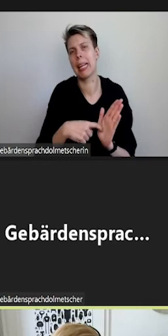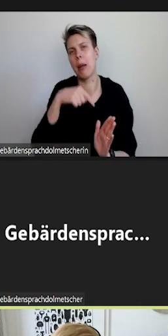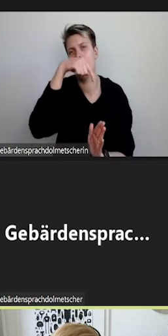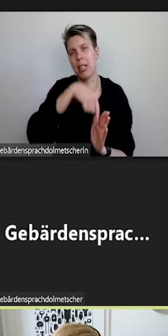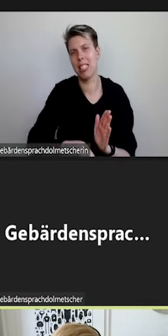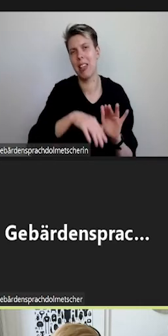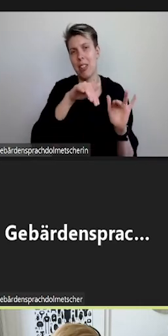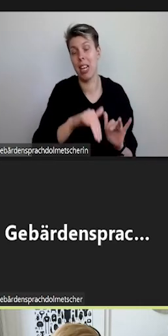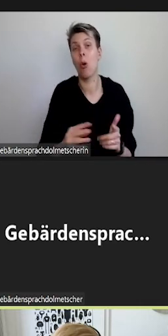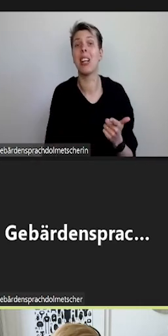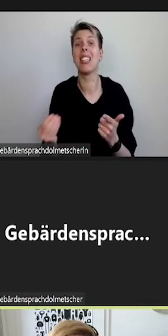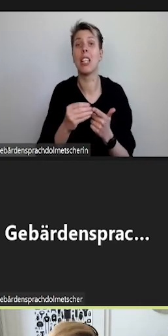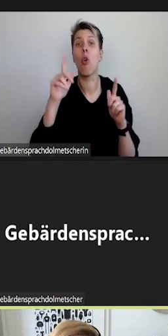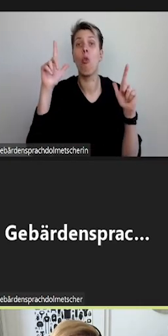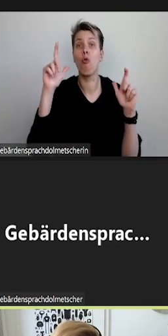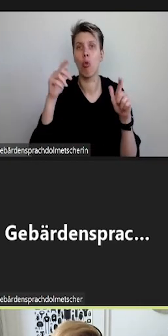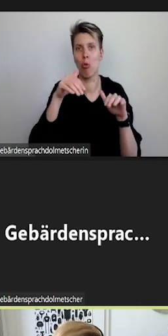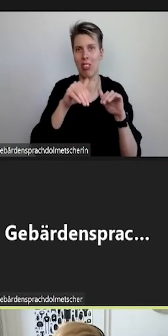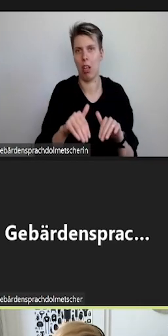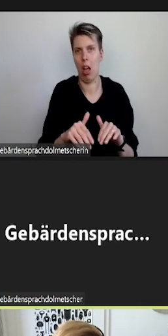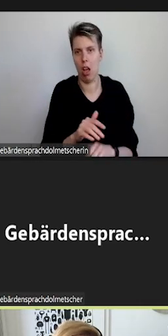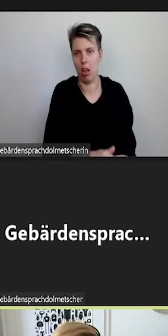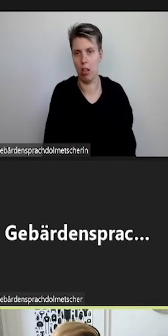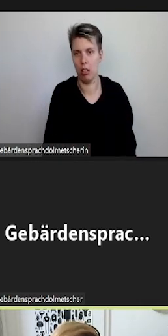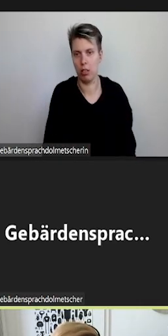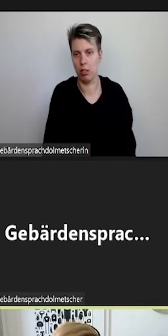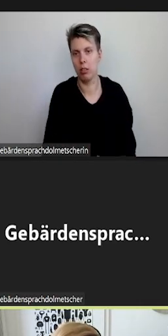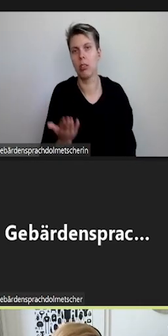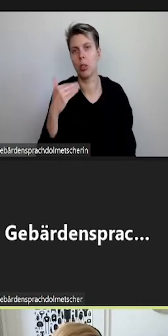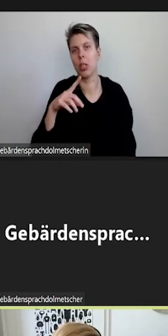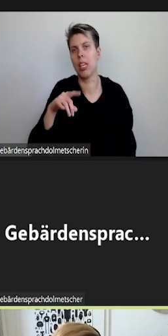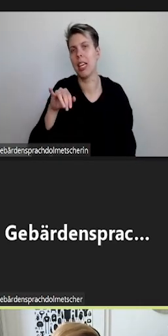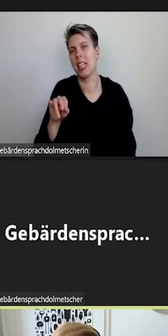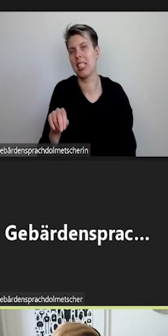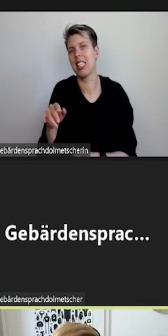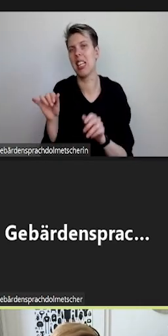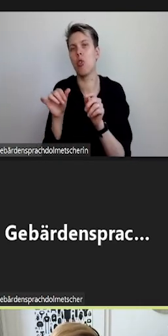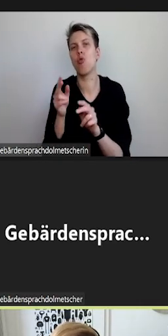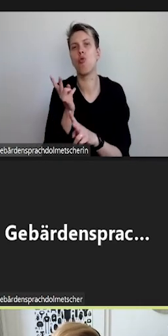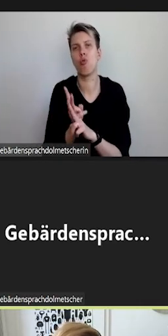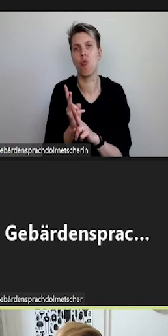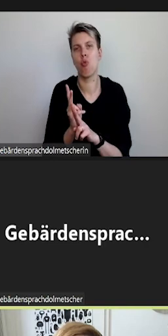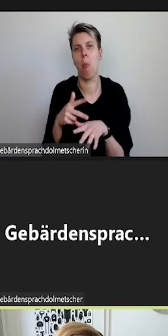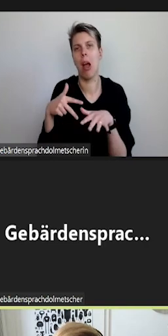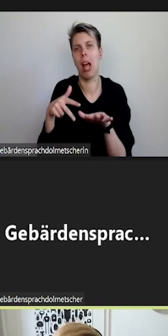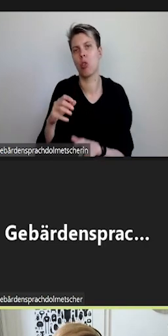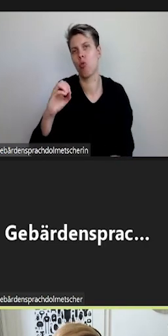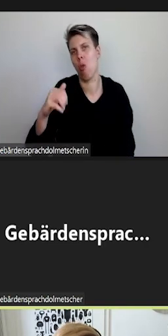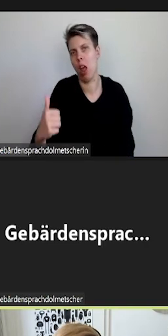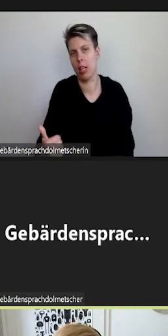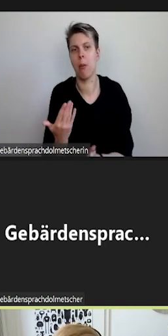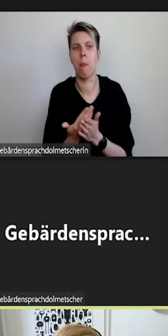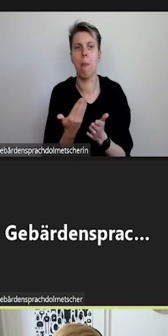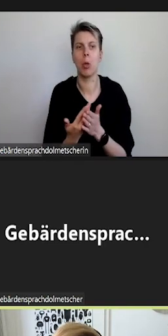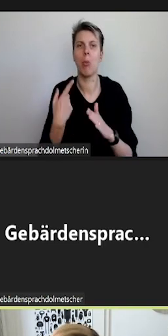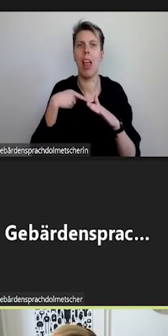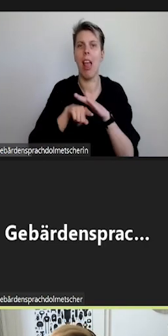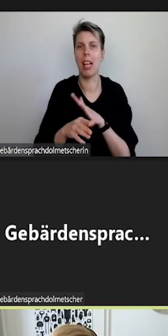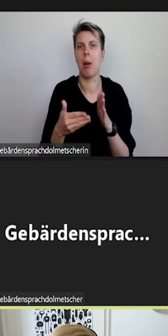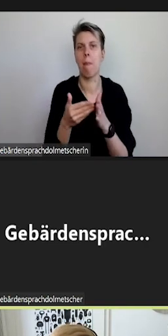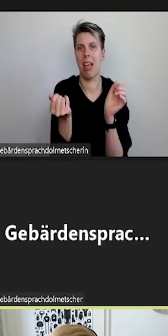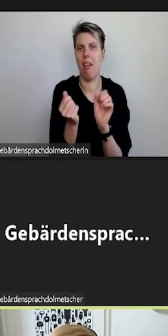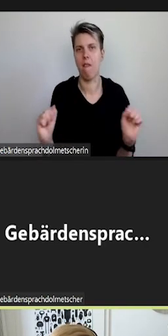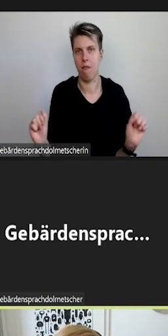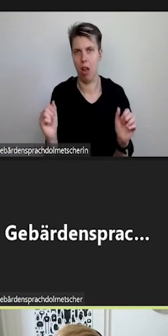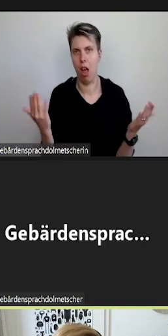hinterlegt ist. Die Kriterien kommen dann aus der DIN-Norm 18041. Das sind zum Beispiel der barrierefreie Eingang, also